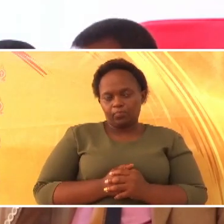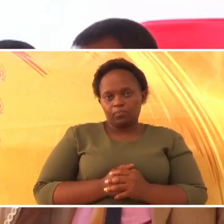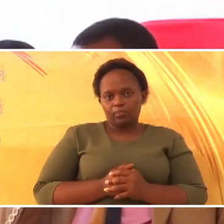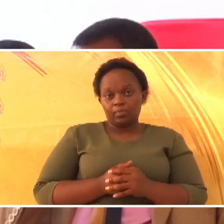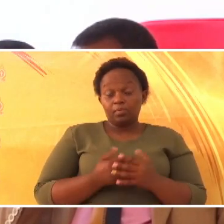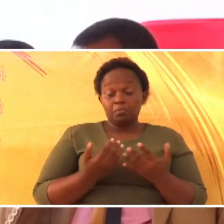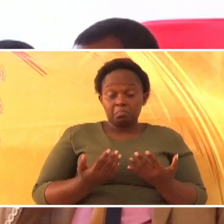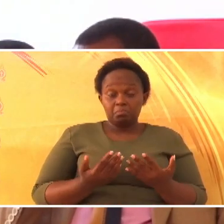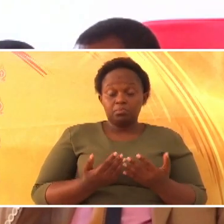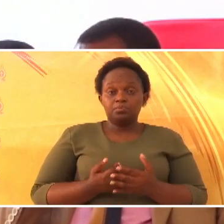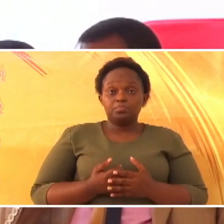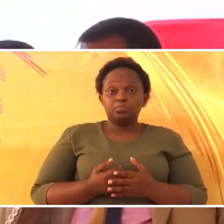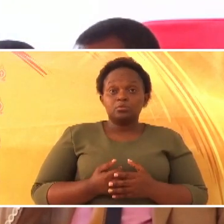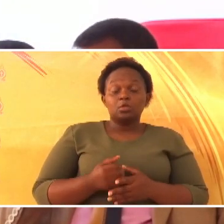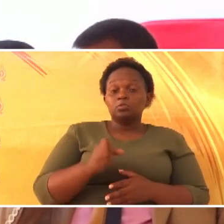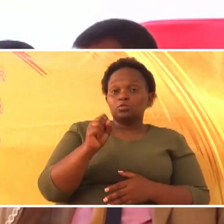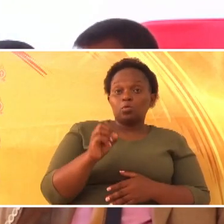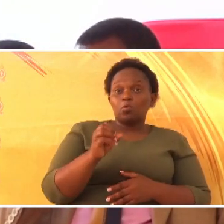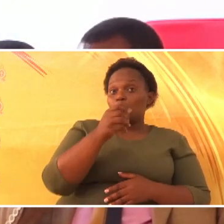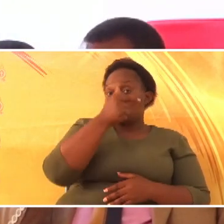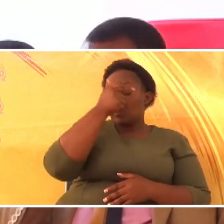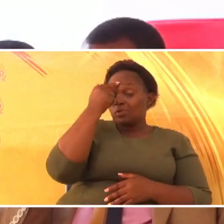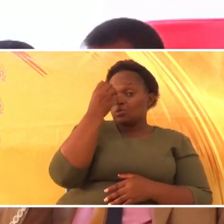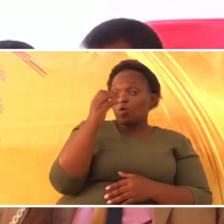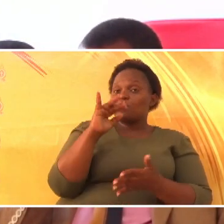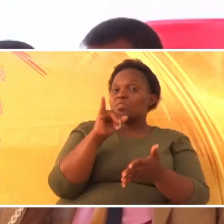Na kwa sababu ya hiyo,